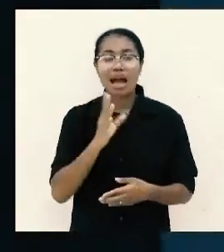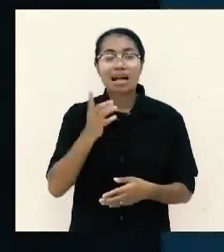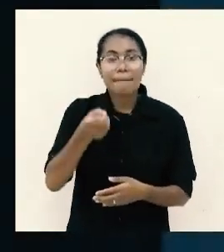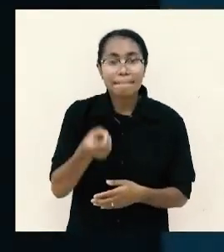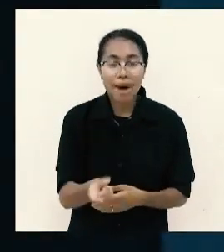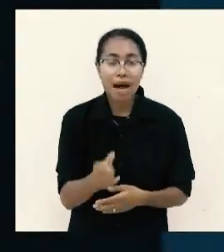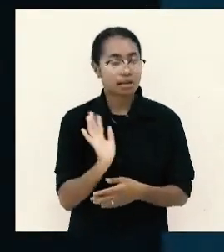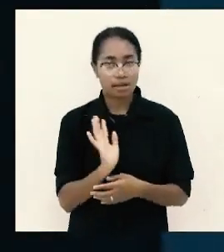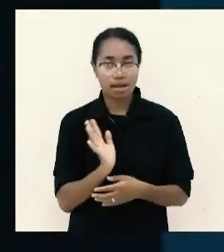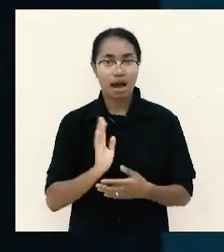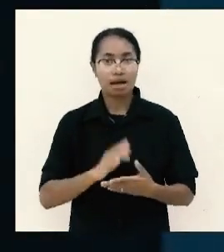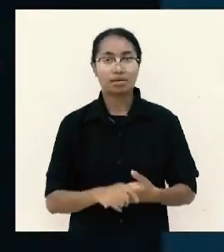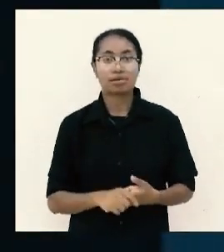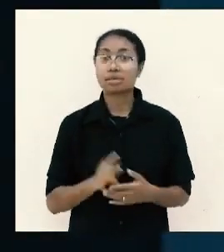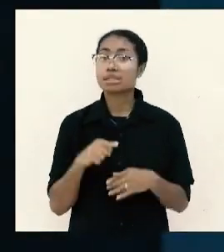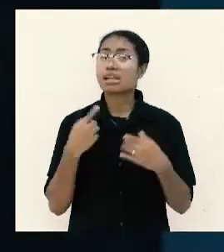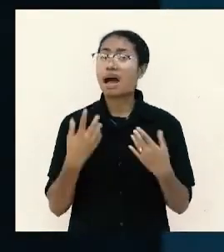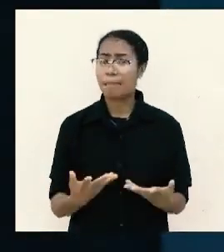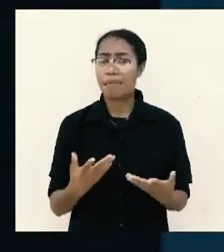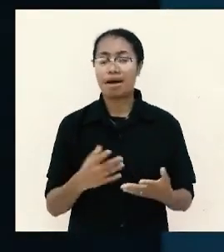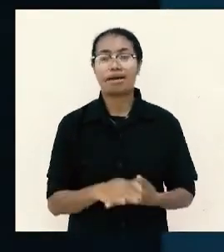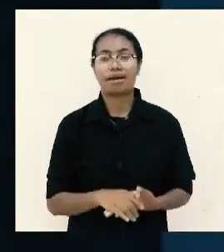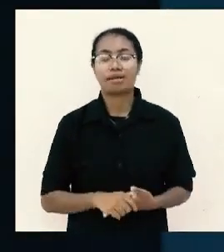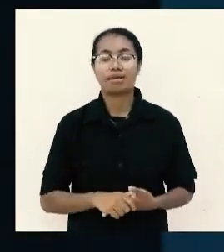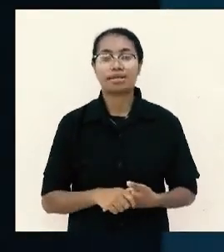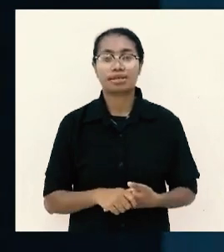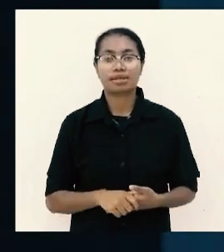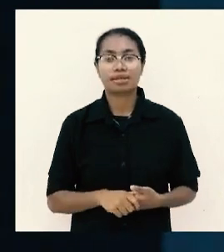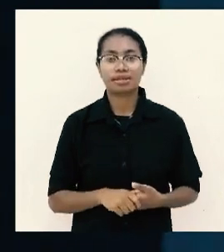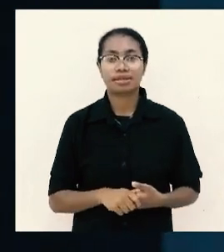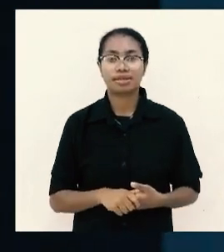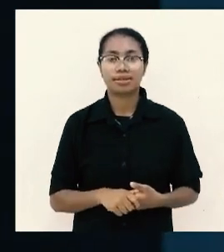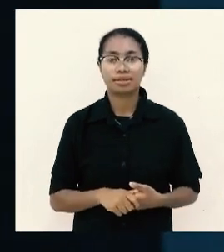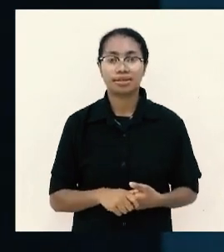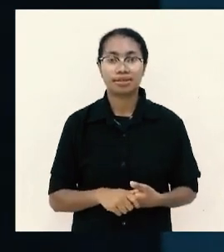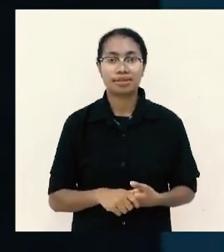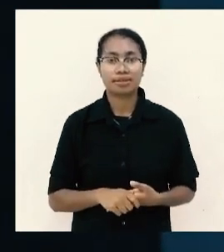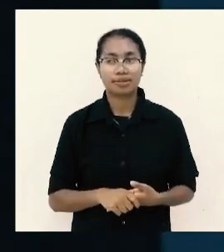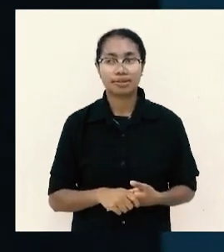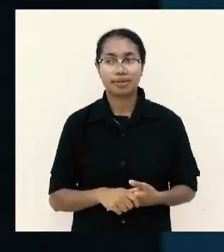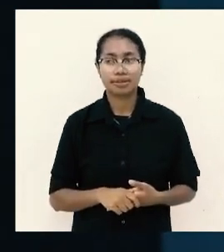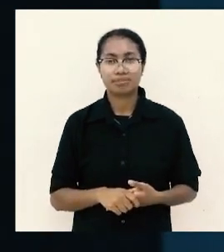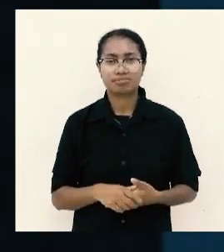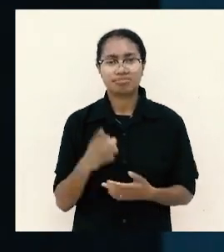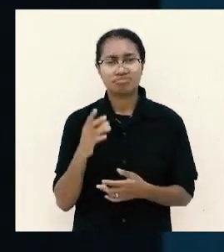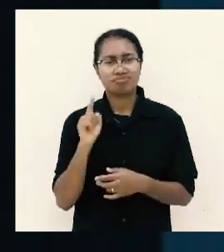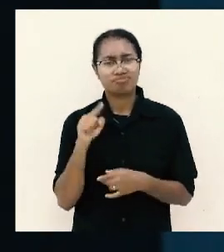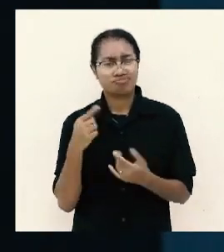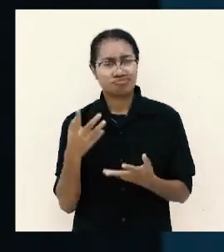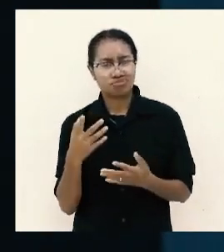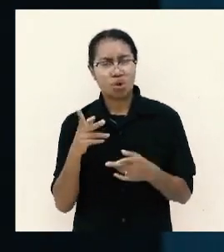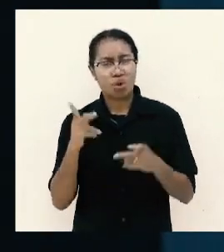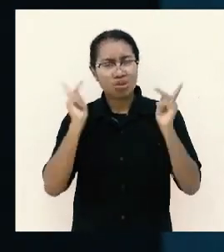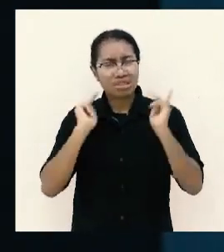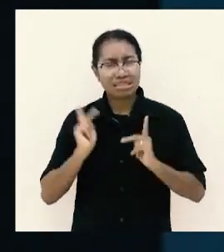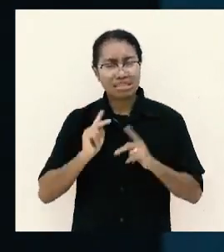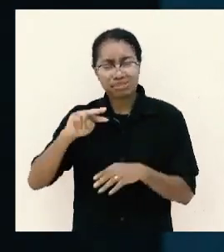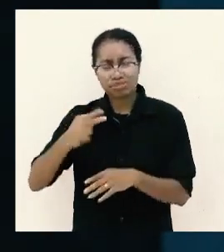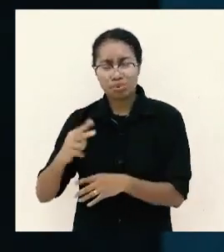mengapa tidak mudah karena kondisi berubah-ubah